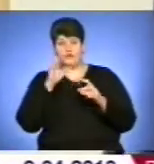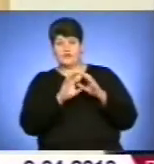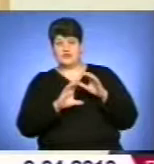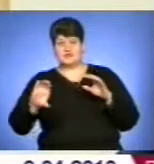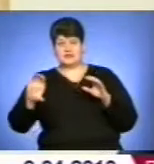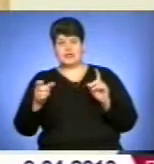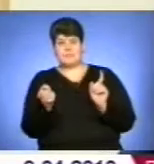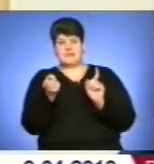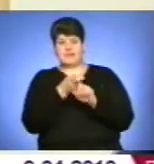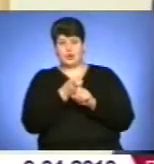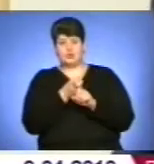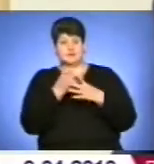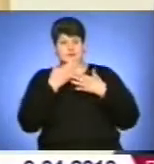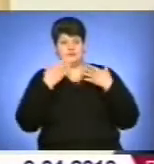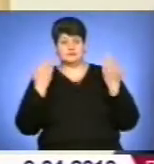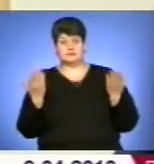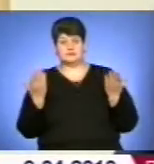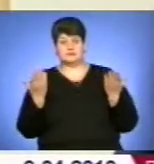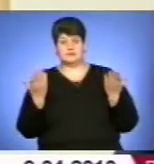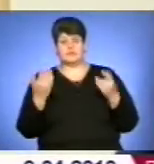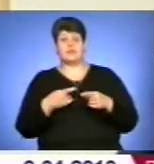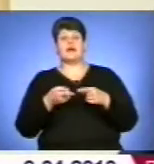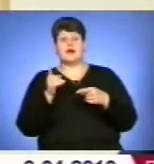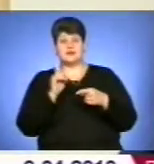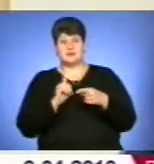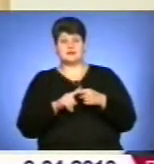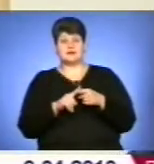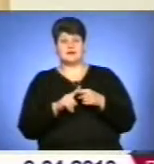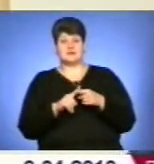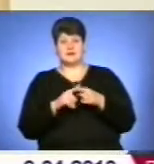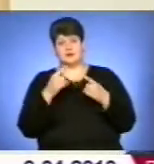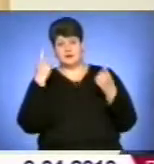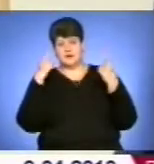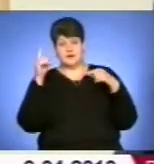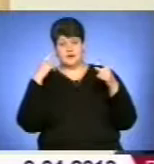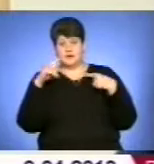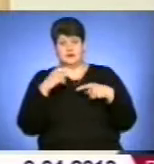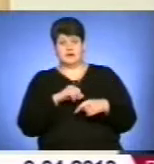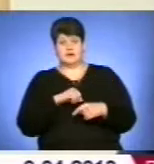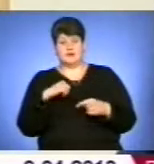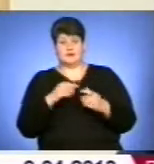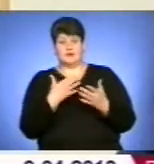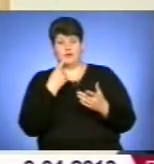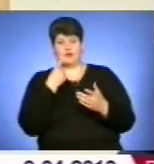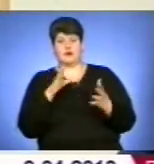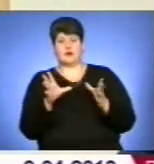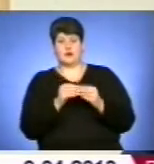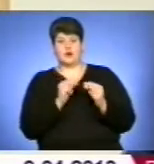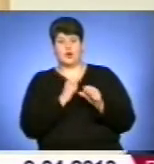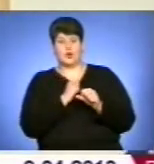підключення воно не здійснено. А це та саме виханалія, про яку говорив мій колега. Сьогодні нас